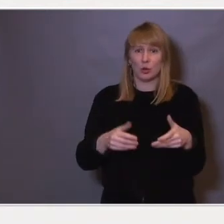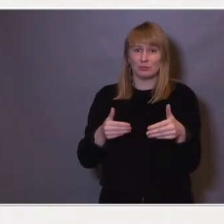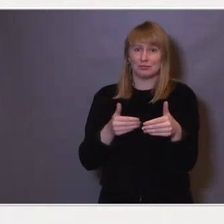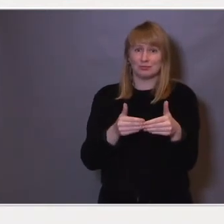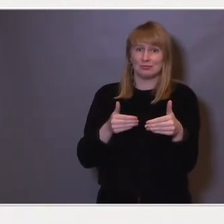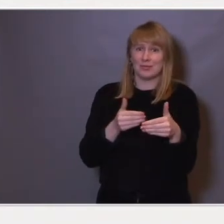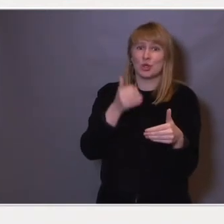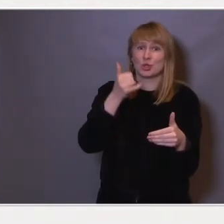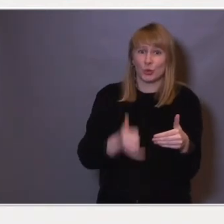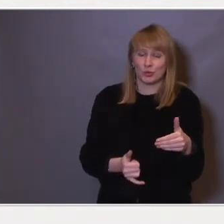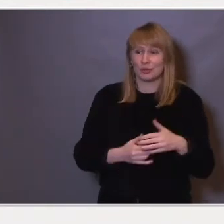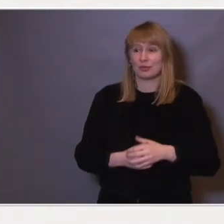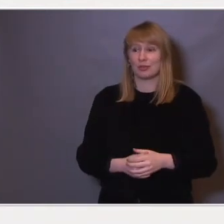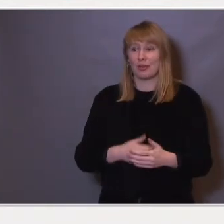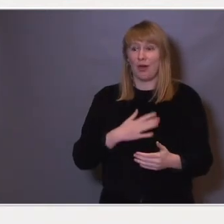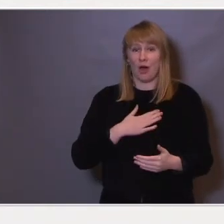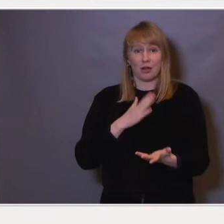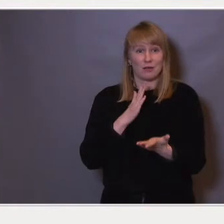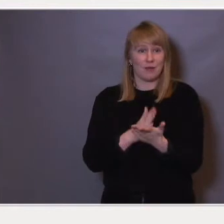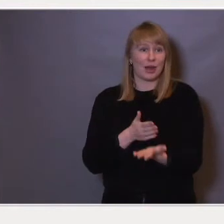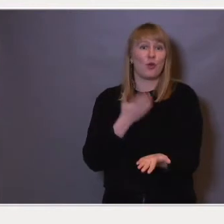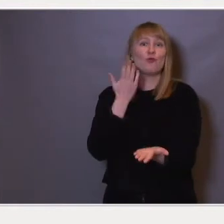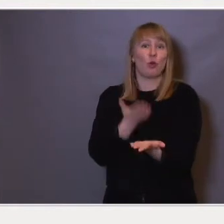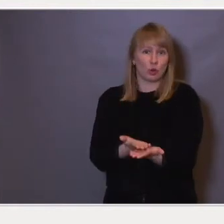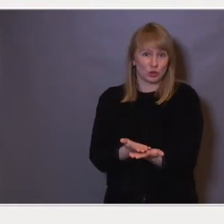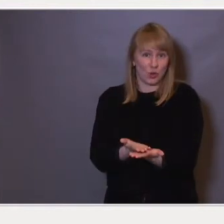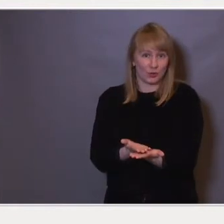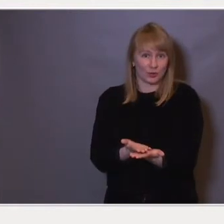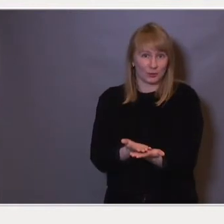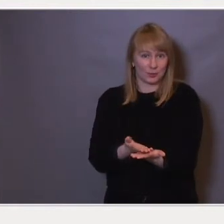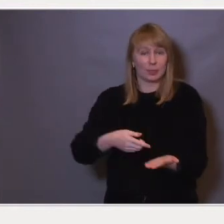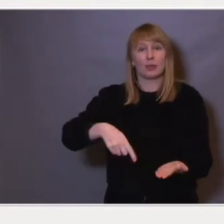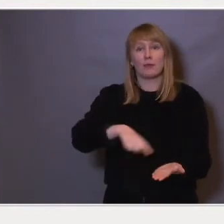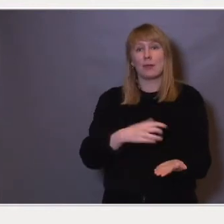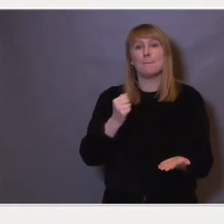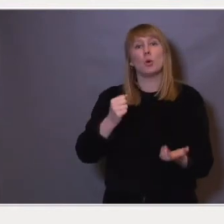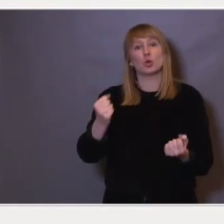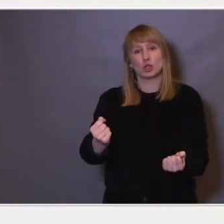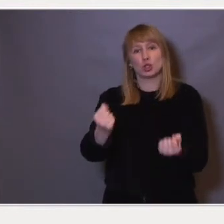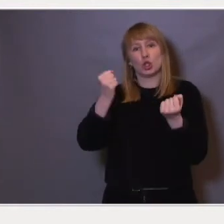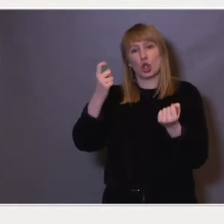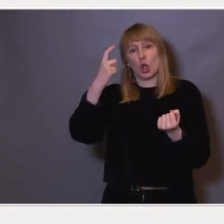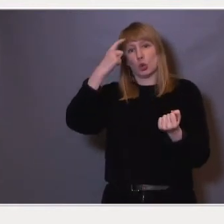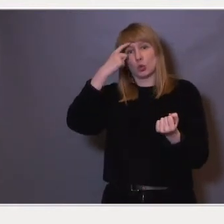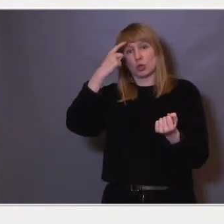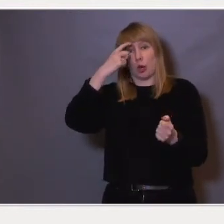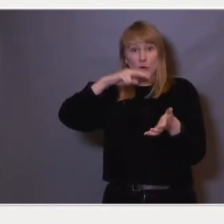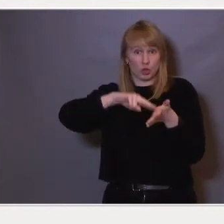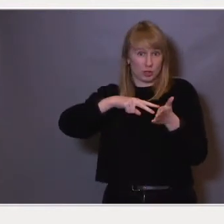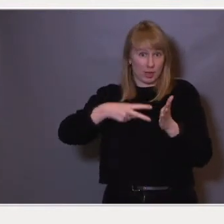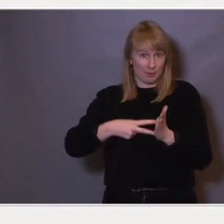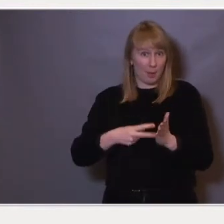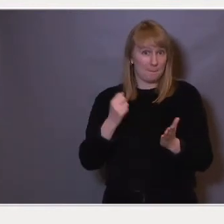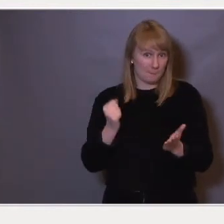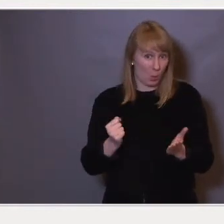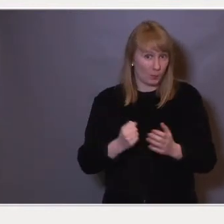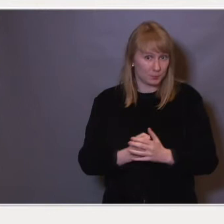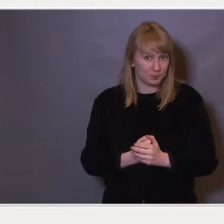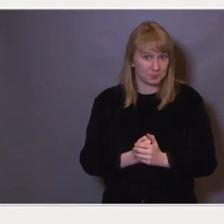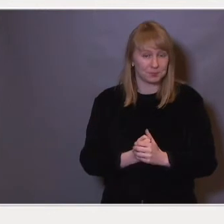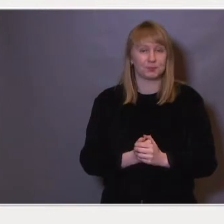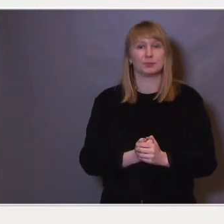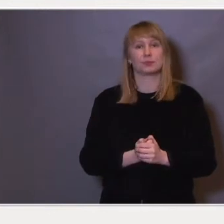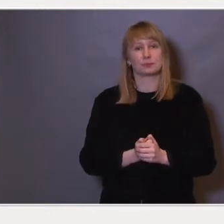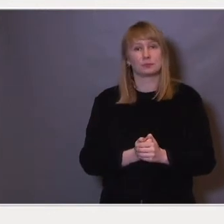slutten her. Så har vi foreslått at vi må styrke kunnskapssystemet. Og der